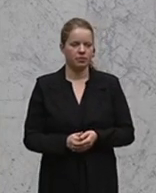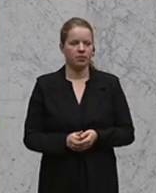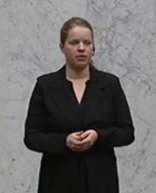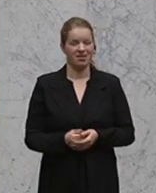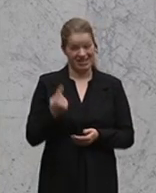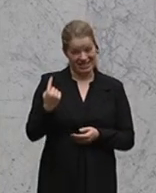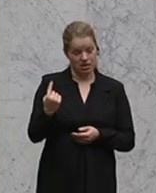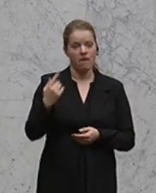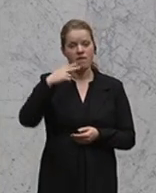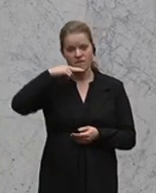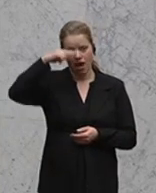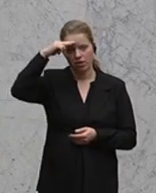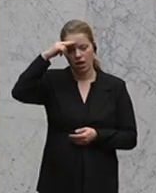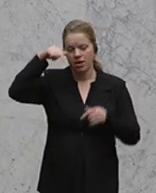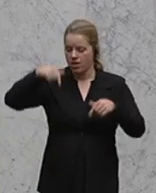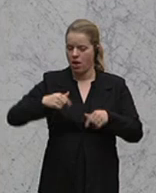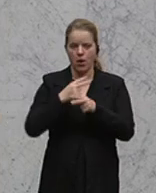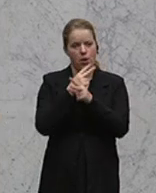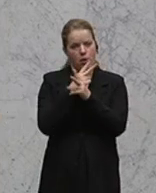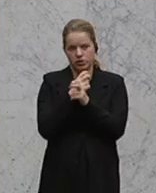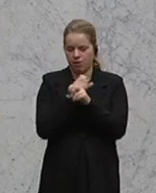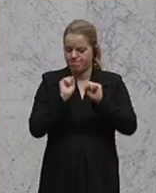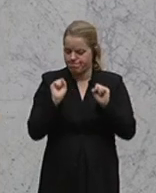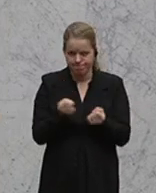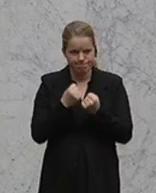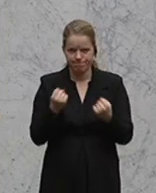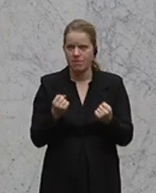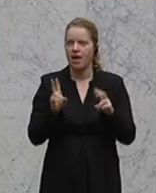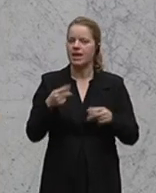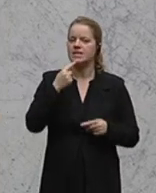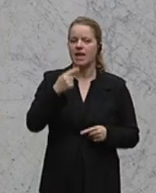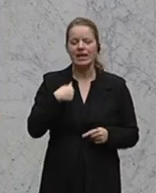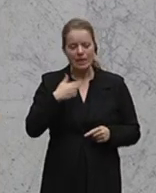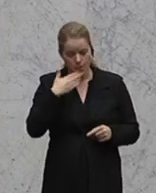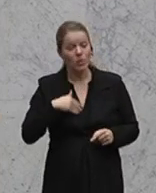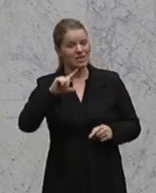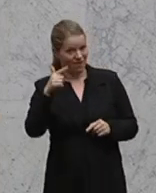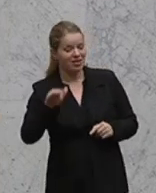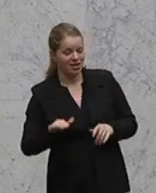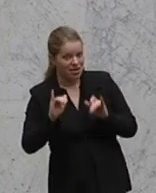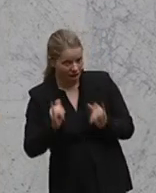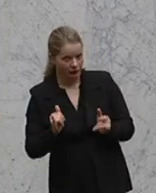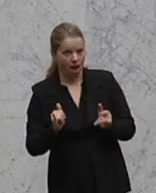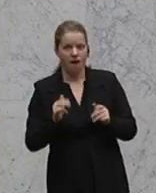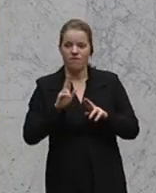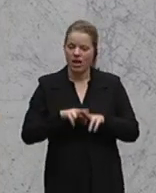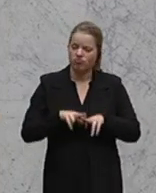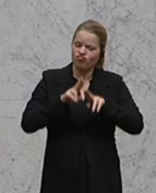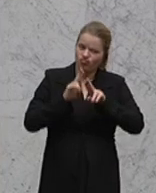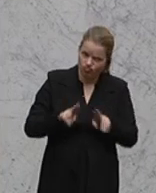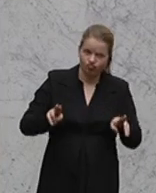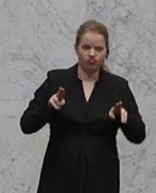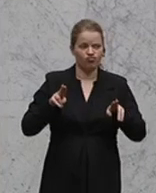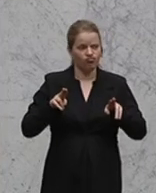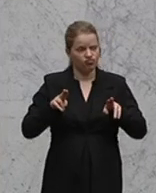Der Vater hatte in Österreich nicht die Möglichkeit zu sagen, ja, ich möchte ein zweites Kind, kriege ich das auf natürlichem Weg, muss ich damit